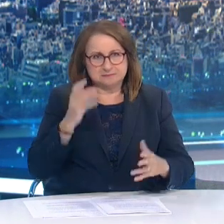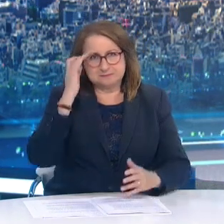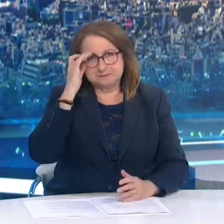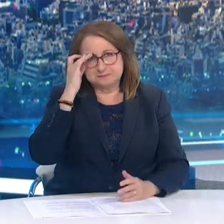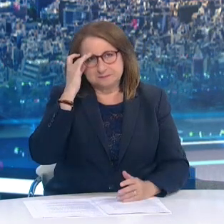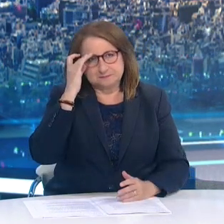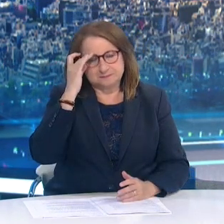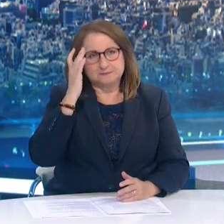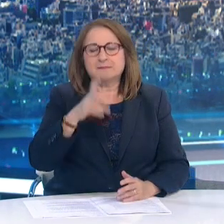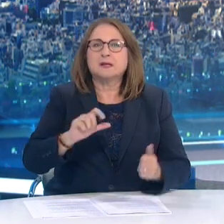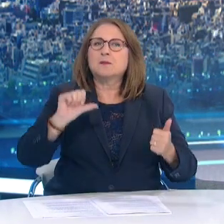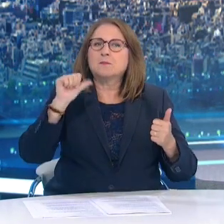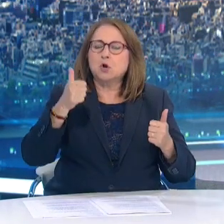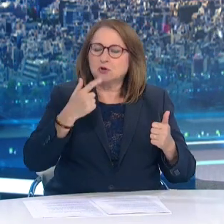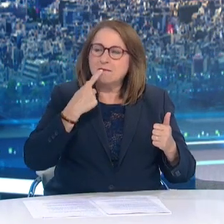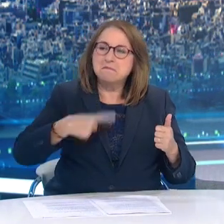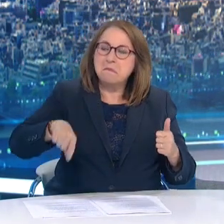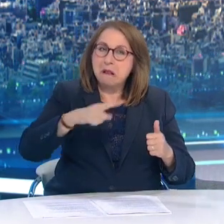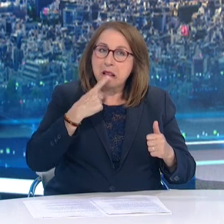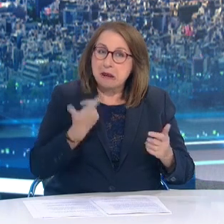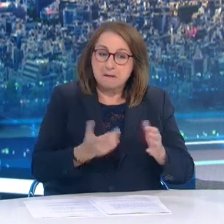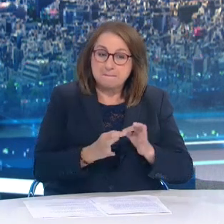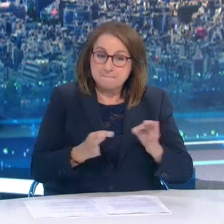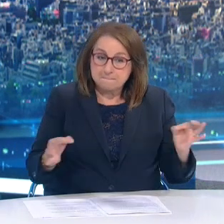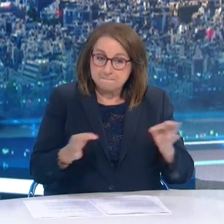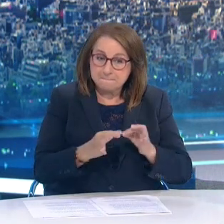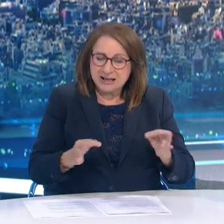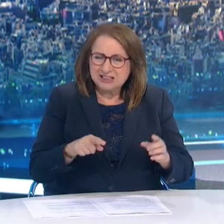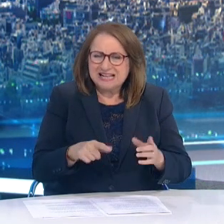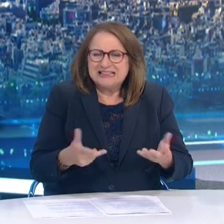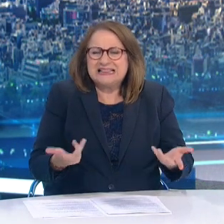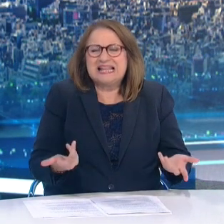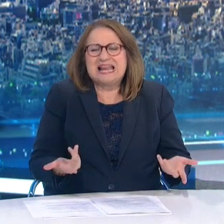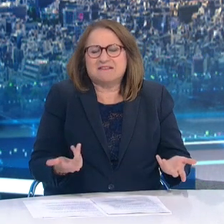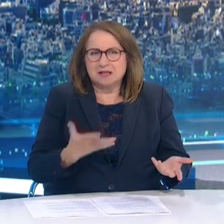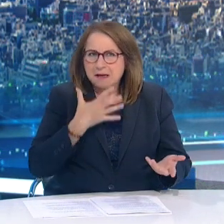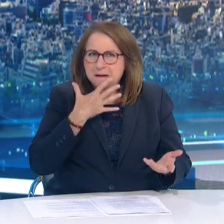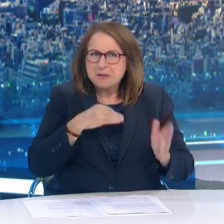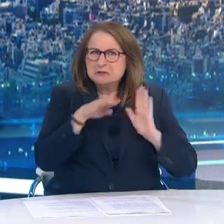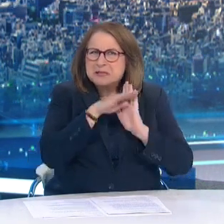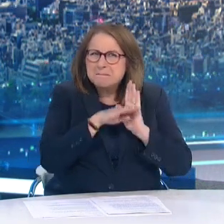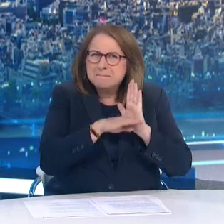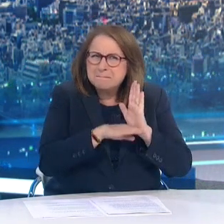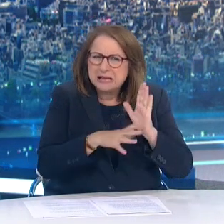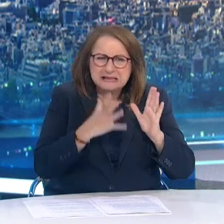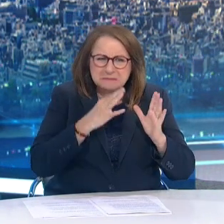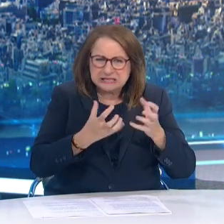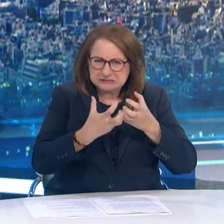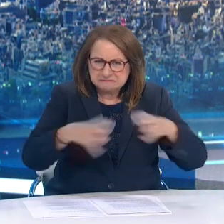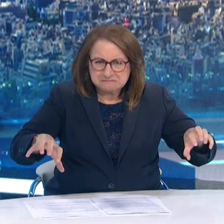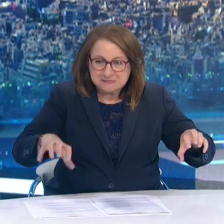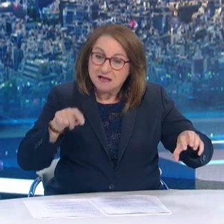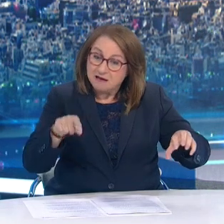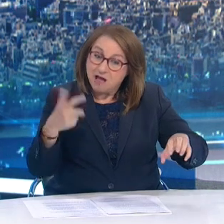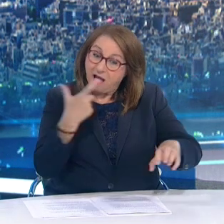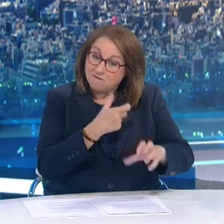Μας τίθεται το ερώτημα Τα μέτρα είναι μια πολιτική διχασμού της κοινωνίας οδηγούν σε διάκριση σε βάρος των πολιτών εμβολιασμένοι και μη